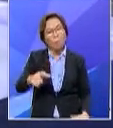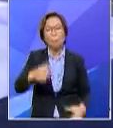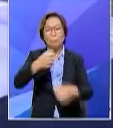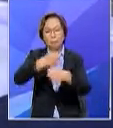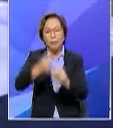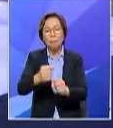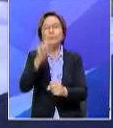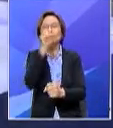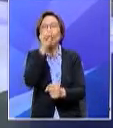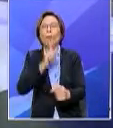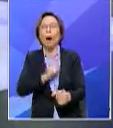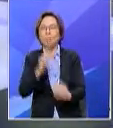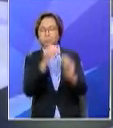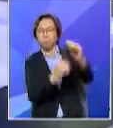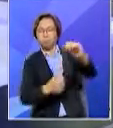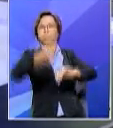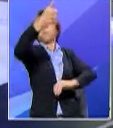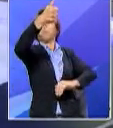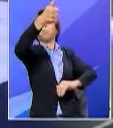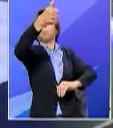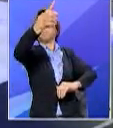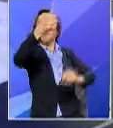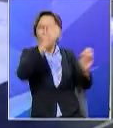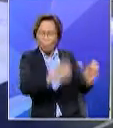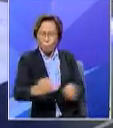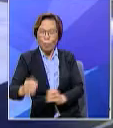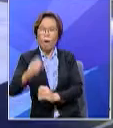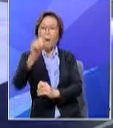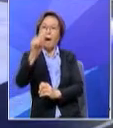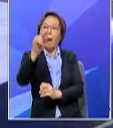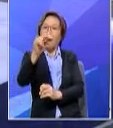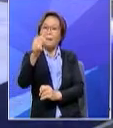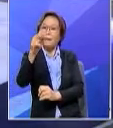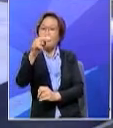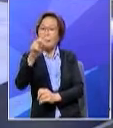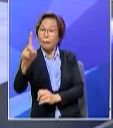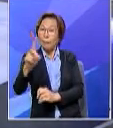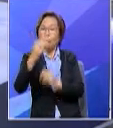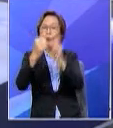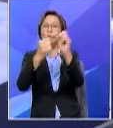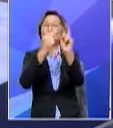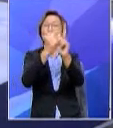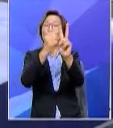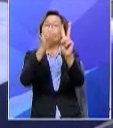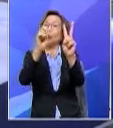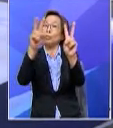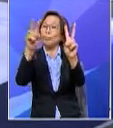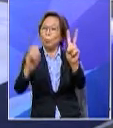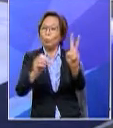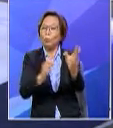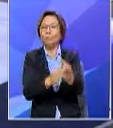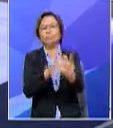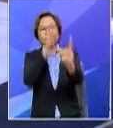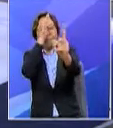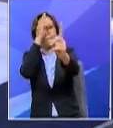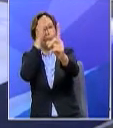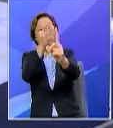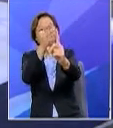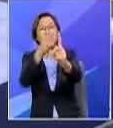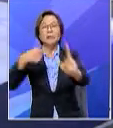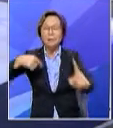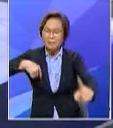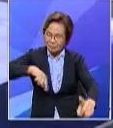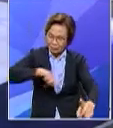berada di atas catat atas jadi penganjuran ANAM ini ANAM 2020 adalah salah satu usaha ke arah itu di mana